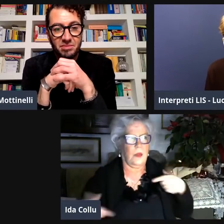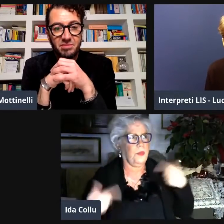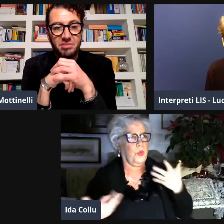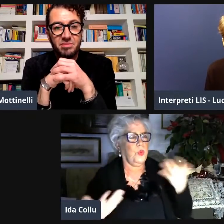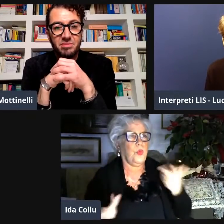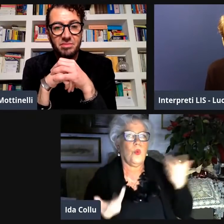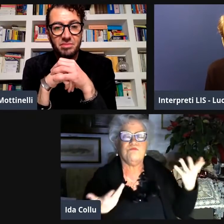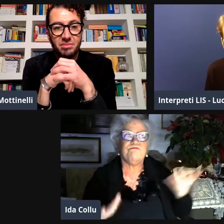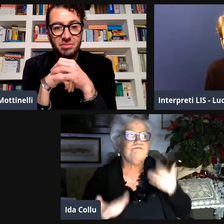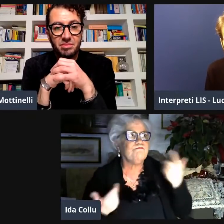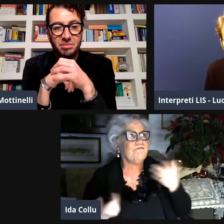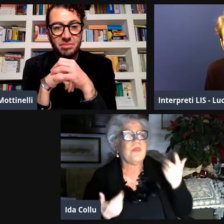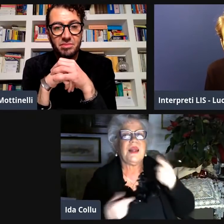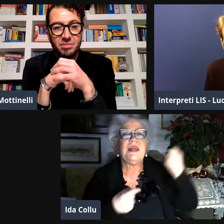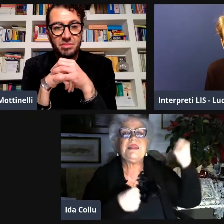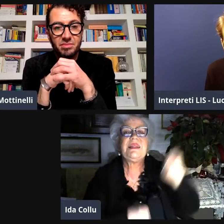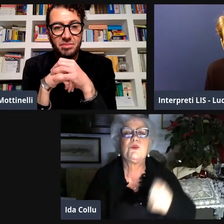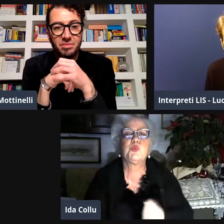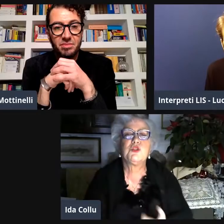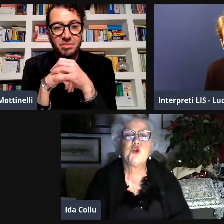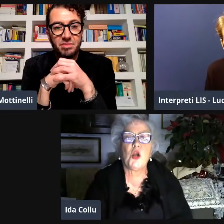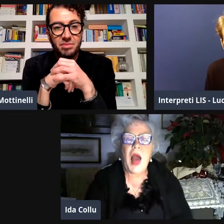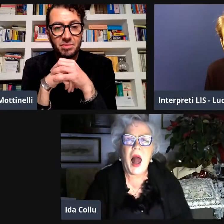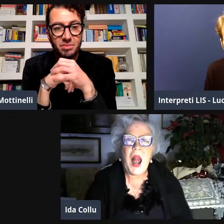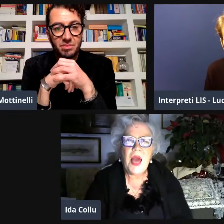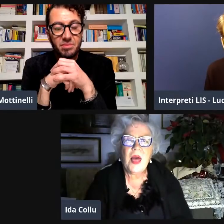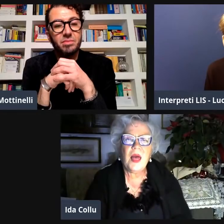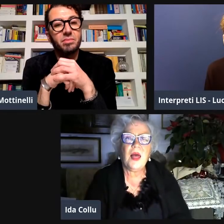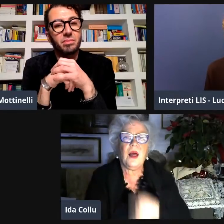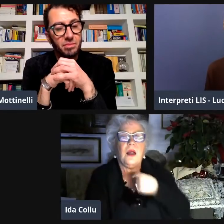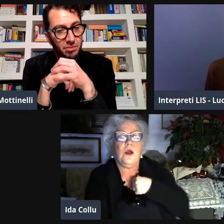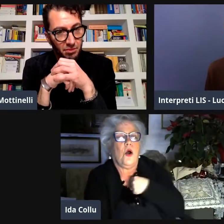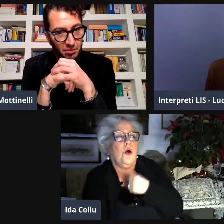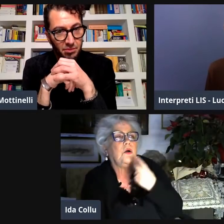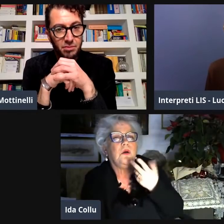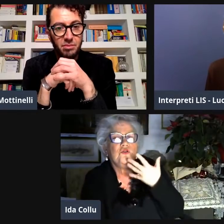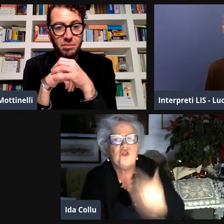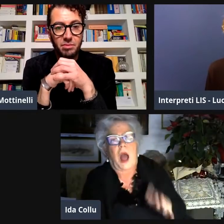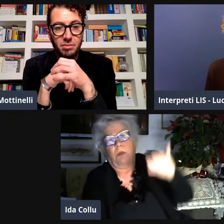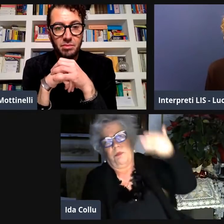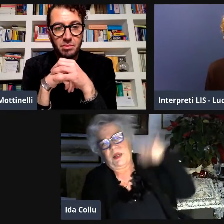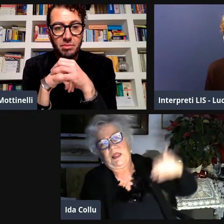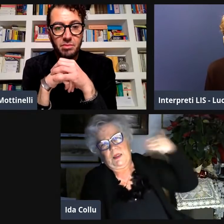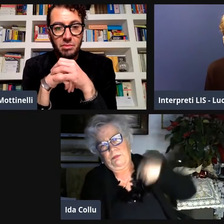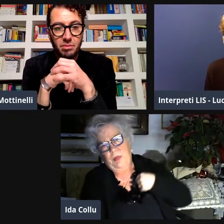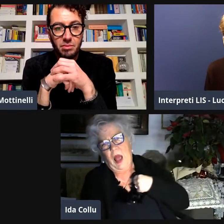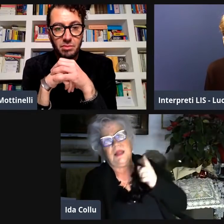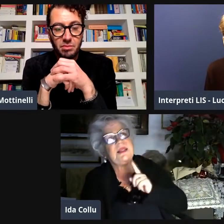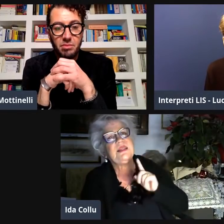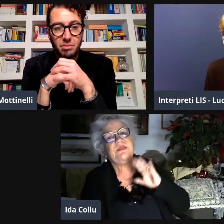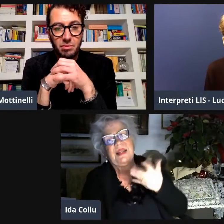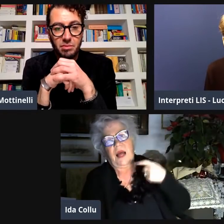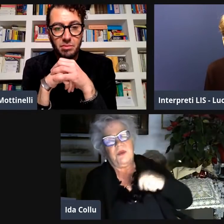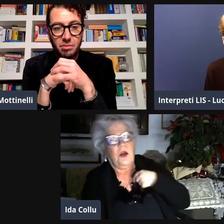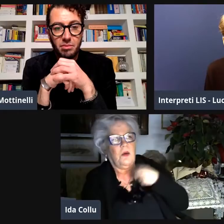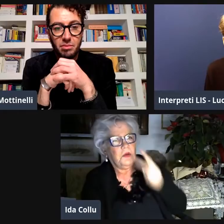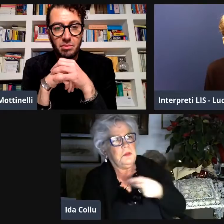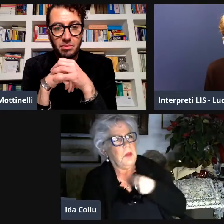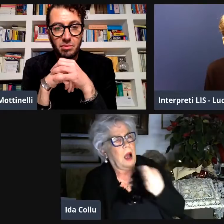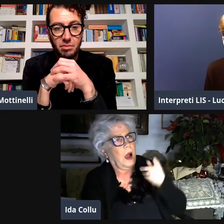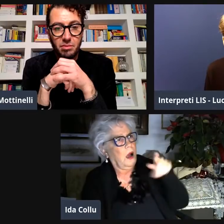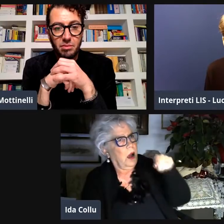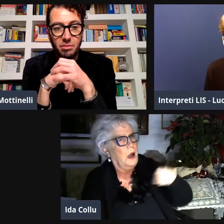era molto grande era più istituzionale e io